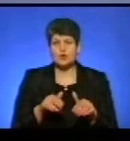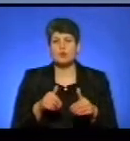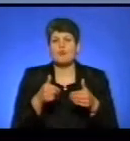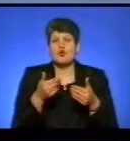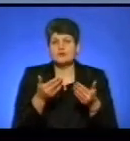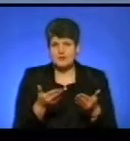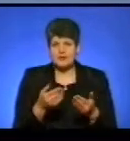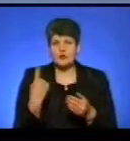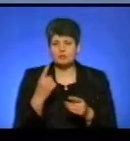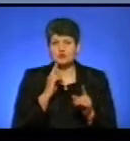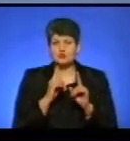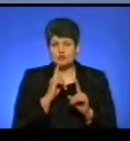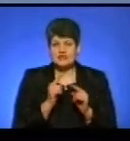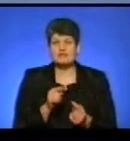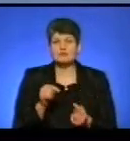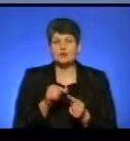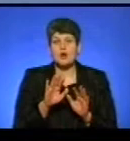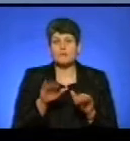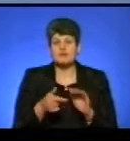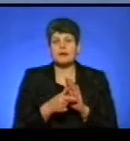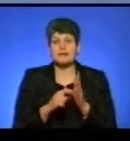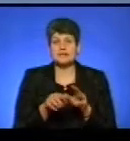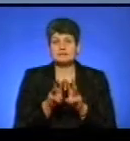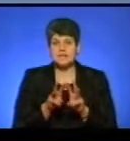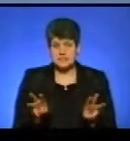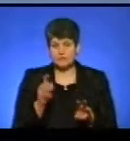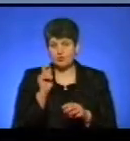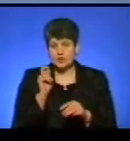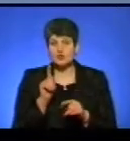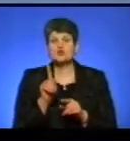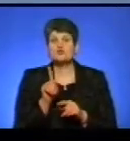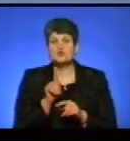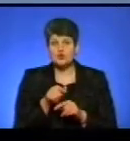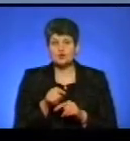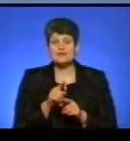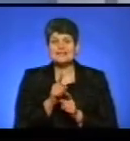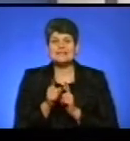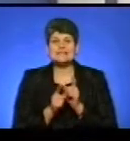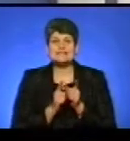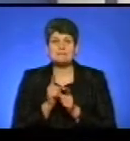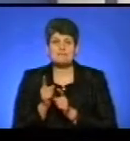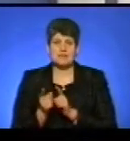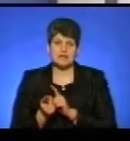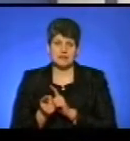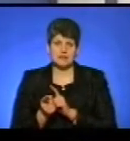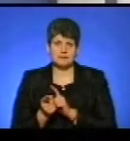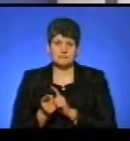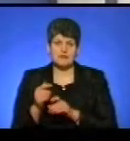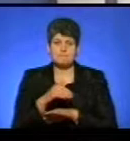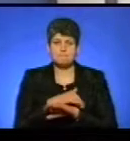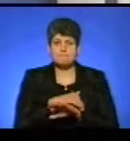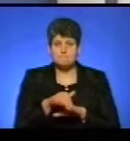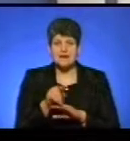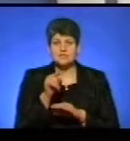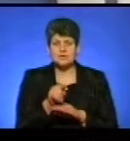відповідно на обласну раду, і відповідно потім на Кабінет міністрів України щодо зміни меж тих